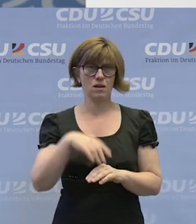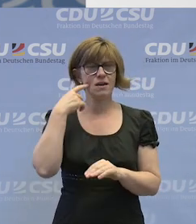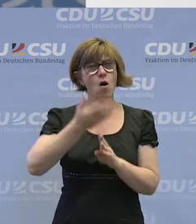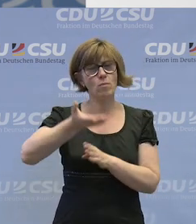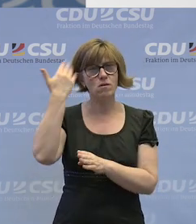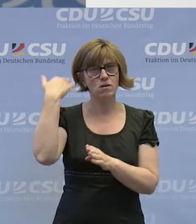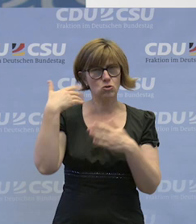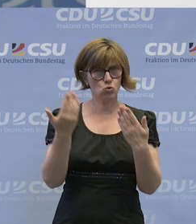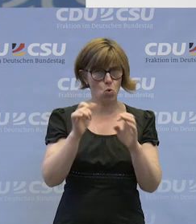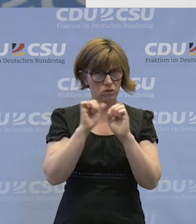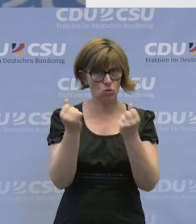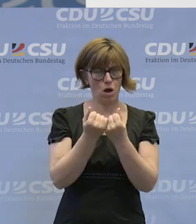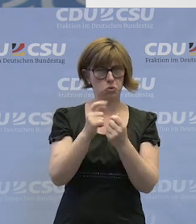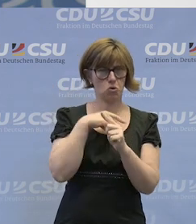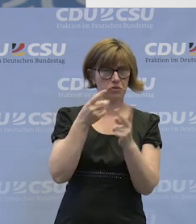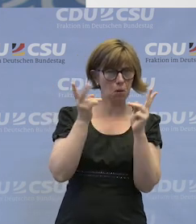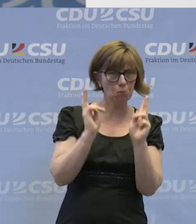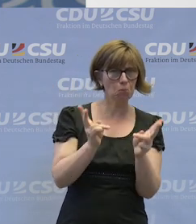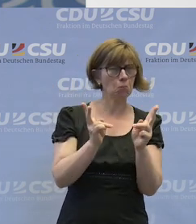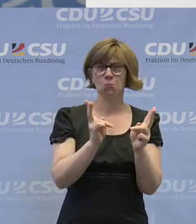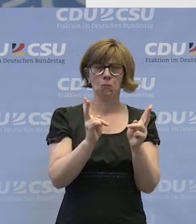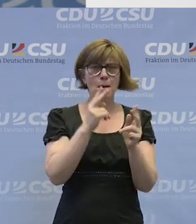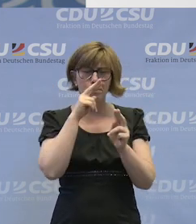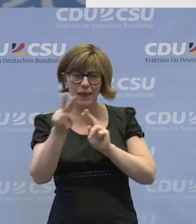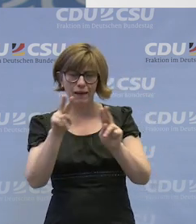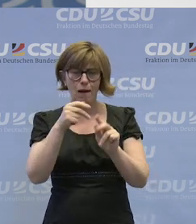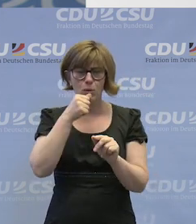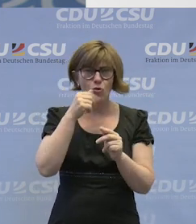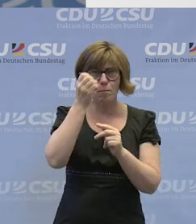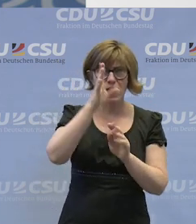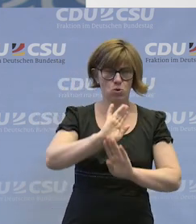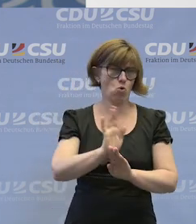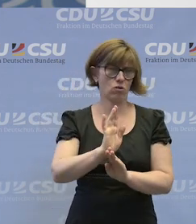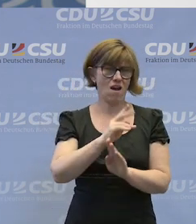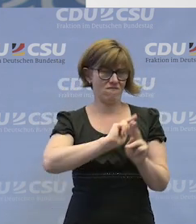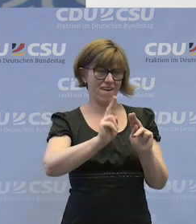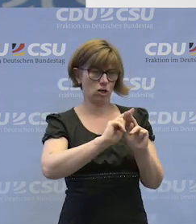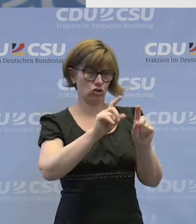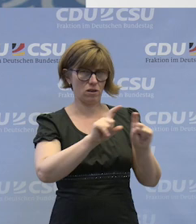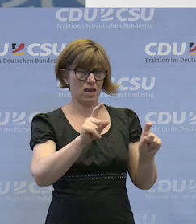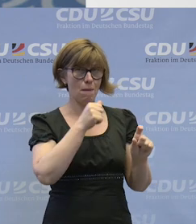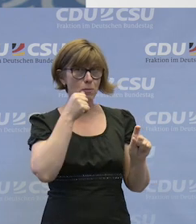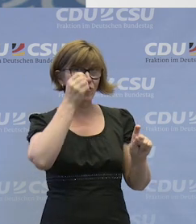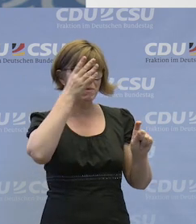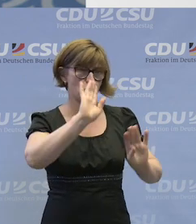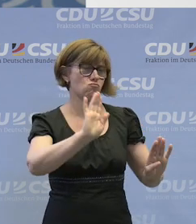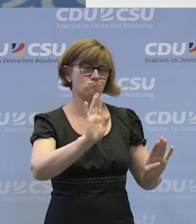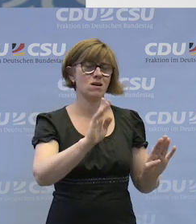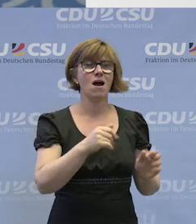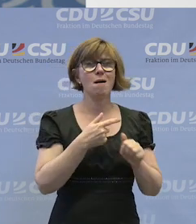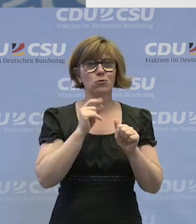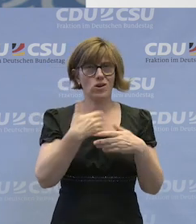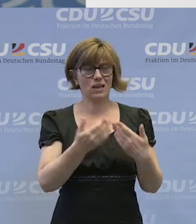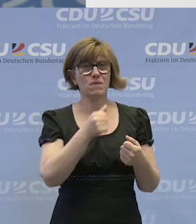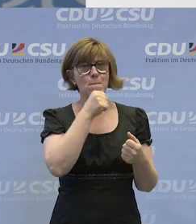Vergangenheit hatten wir sicher nicht so den Blick auf berufliche Bildung, wenn wir an Werkstätten gedacht haben. Folgerichtig gibt es